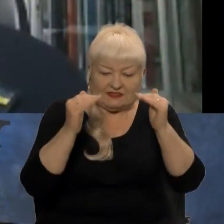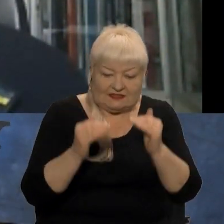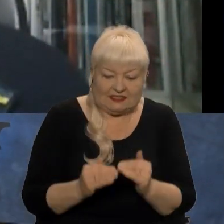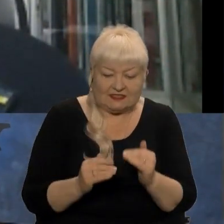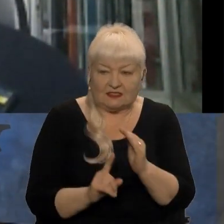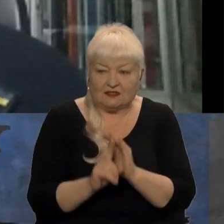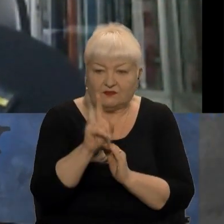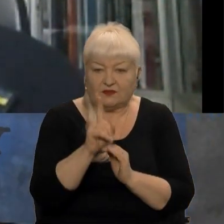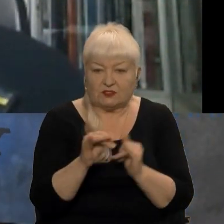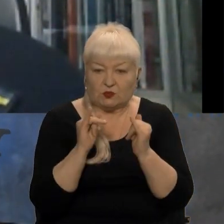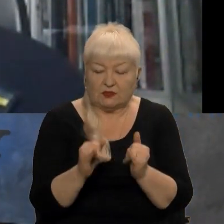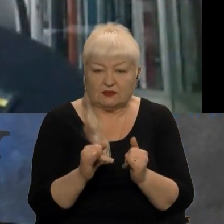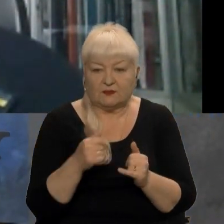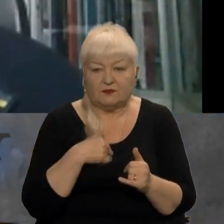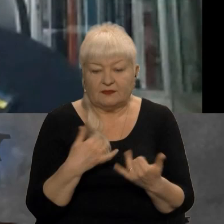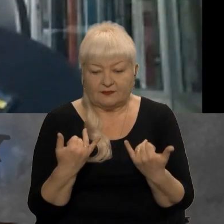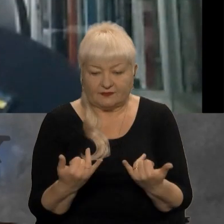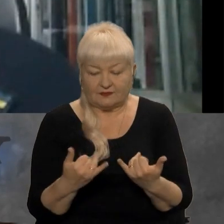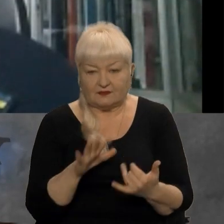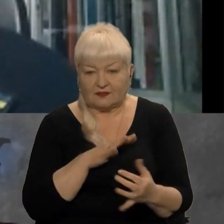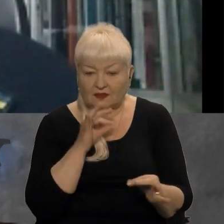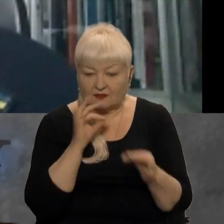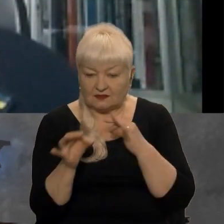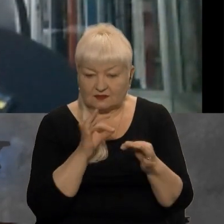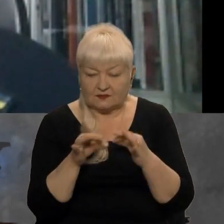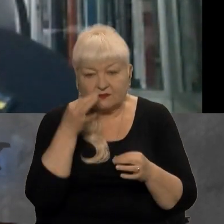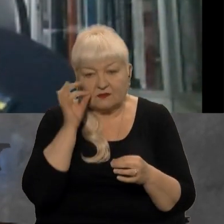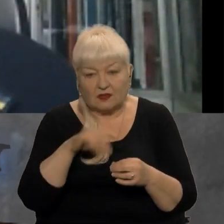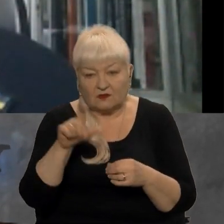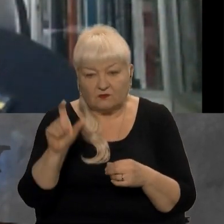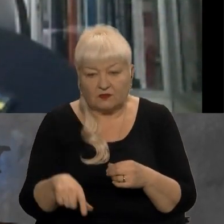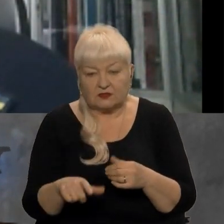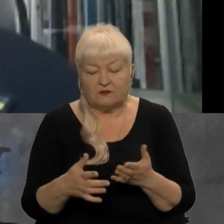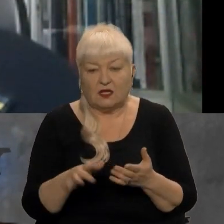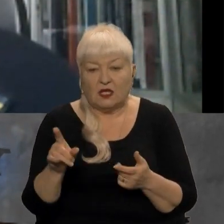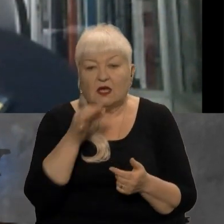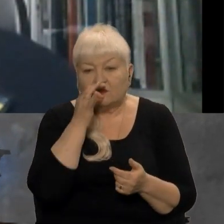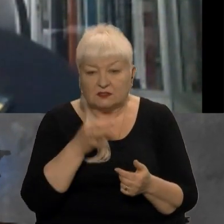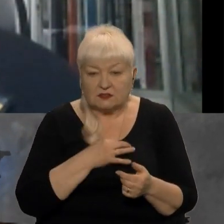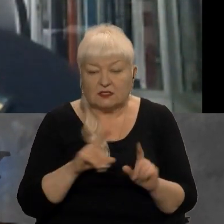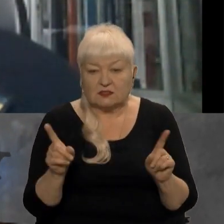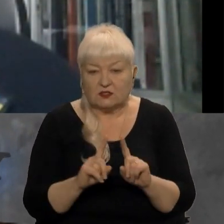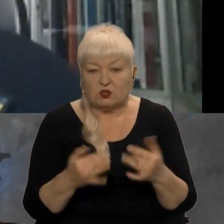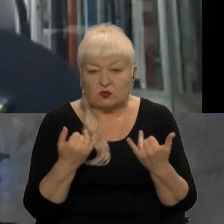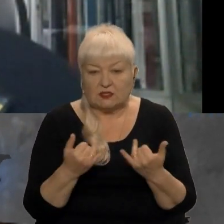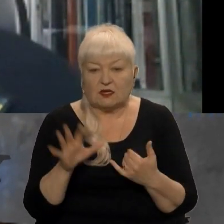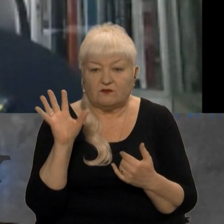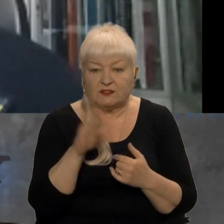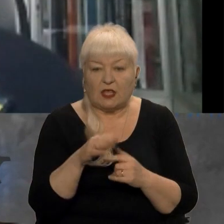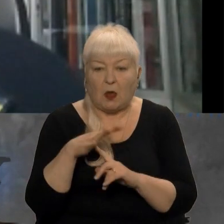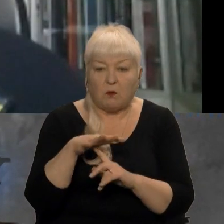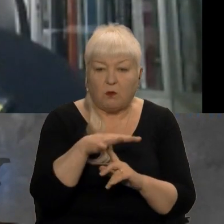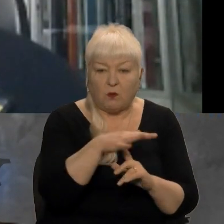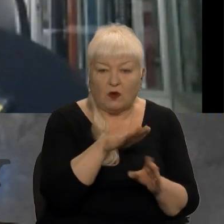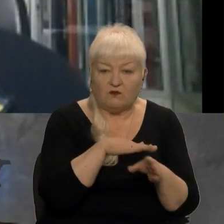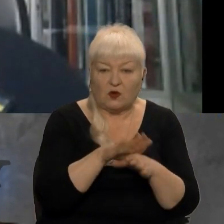Знаєте, я тільки що порадився з фахівцями з УкрАероруху, і вони мені сказали, що зараз всі польоти виконуються